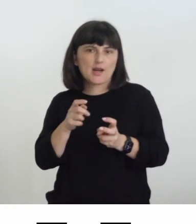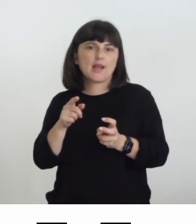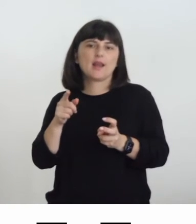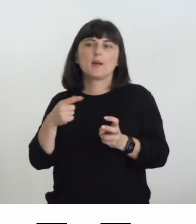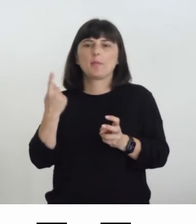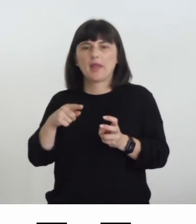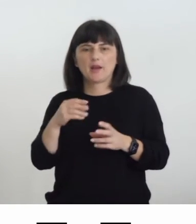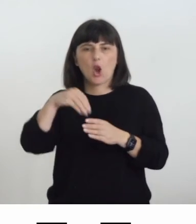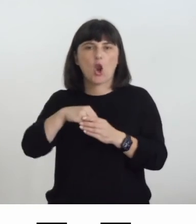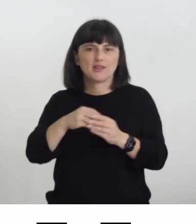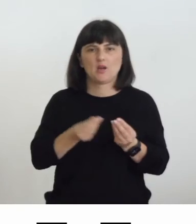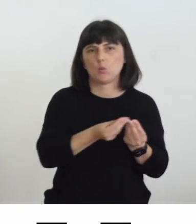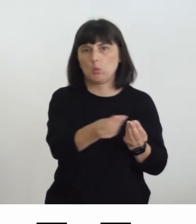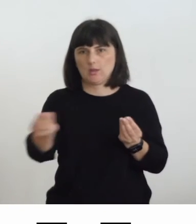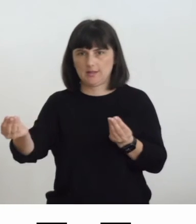diverse modalità